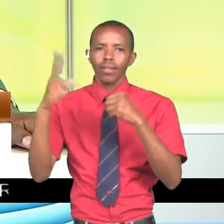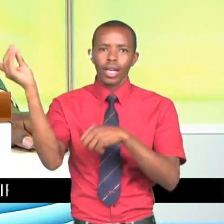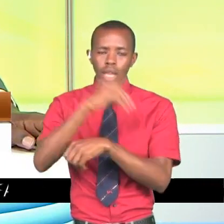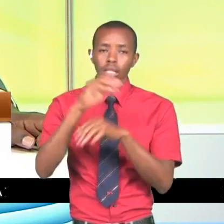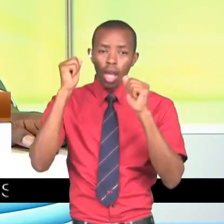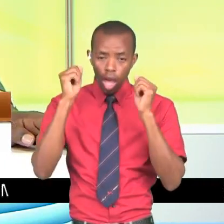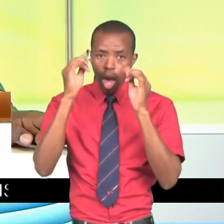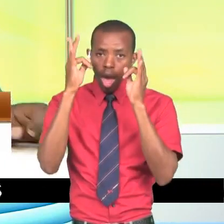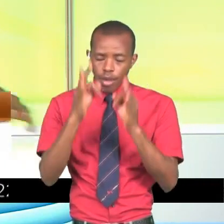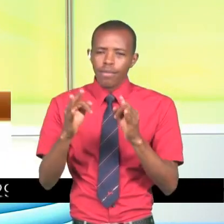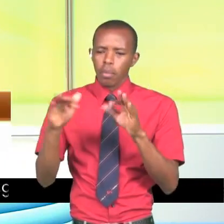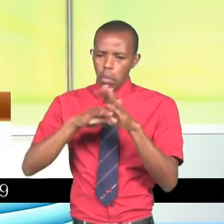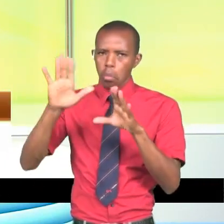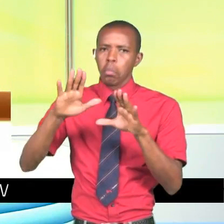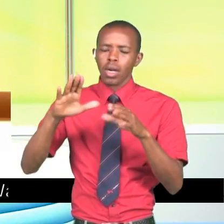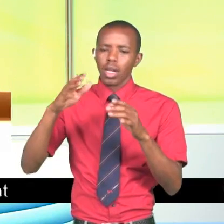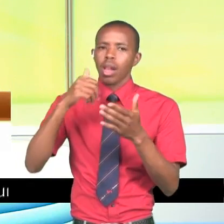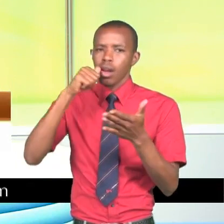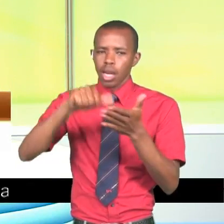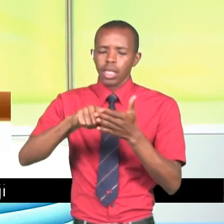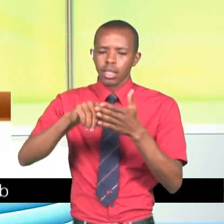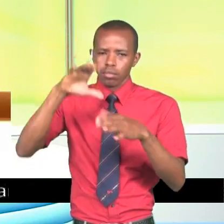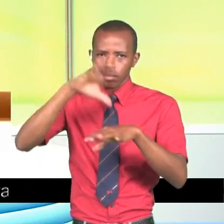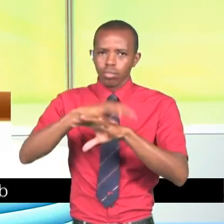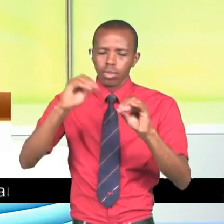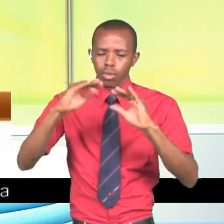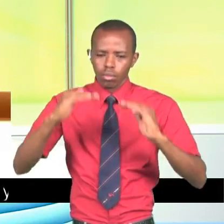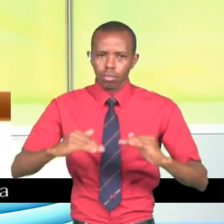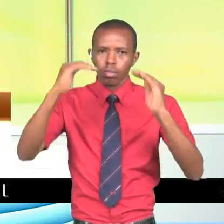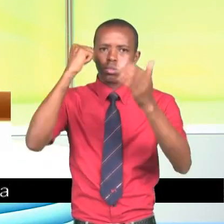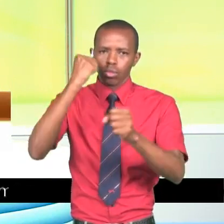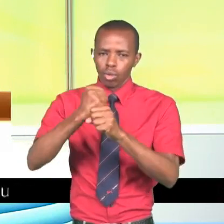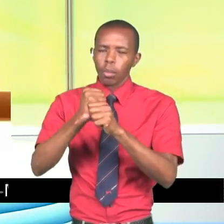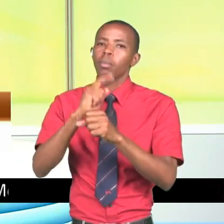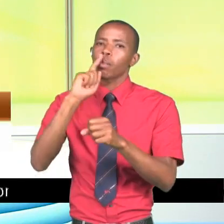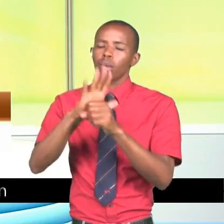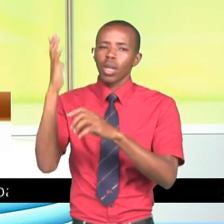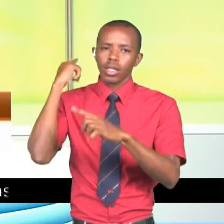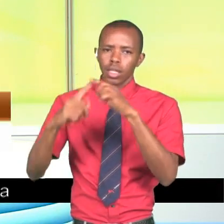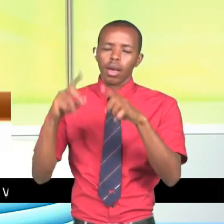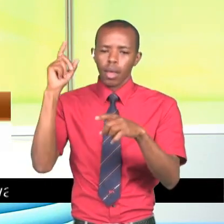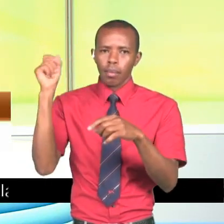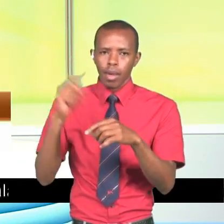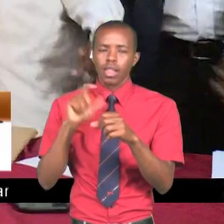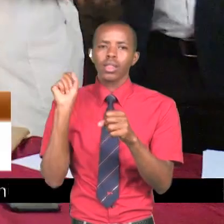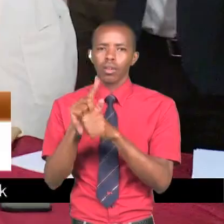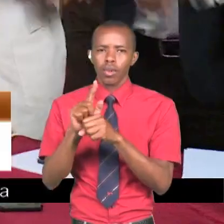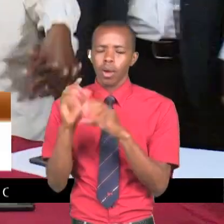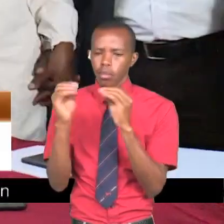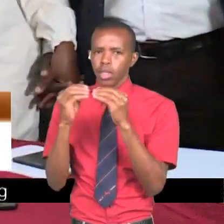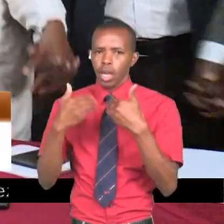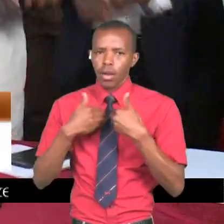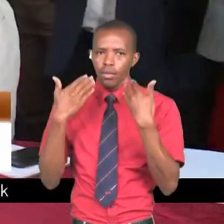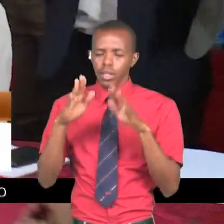patabarua za kupandisho cheo Kama walivyohidiwa mwaka jana mwezi novemba Mafisa hao waliofanya mkutanoji Nairobi